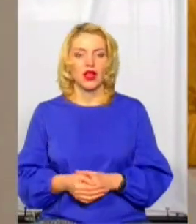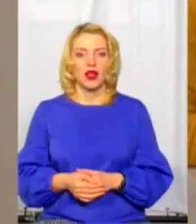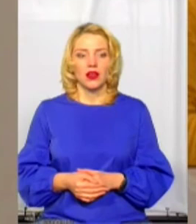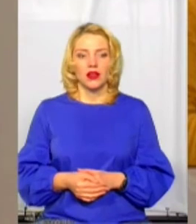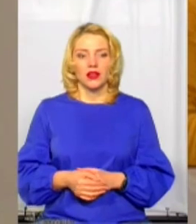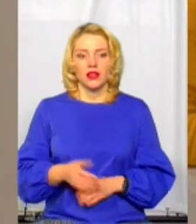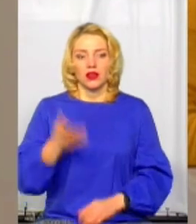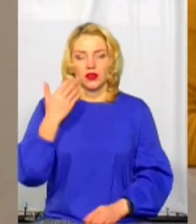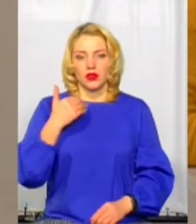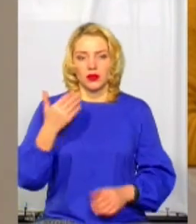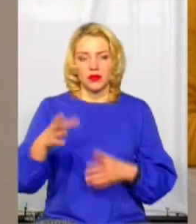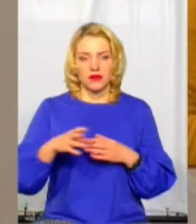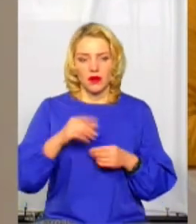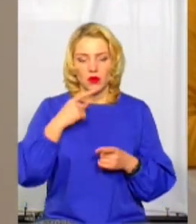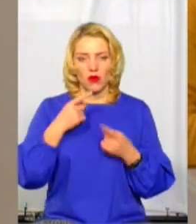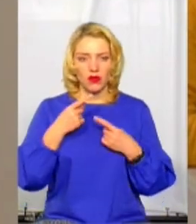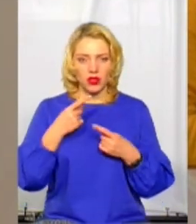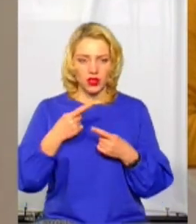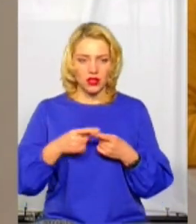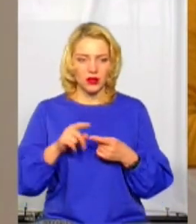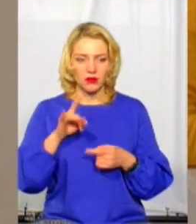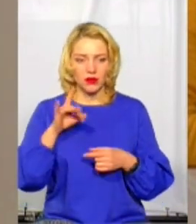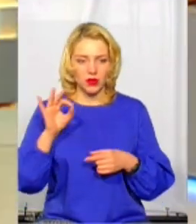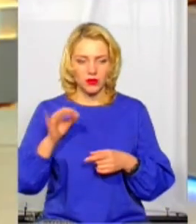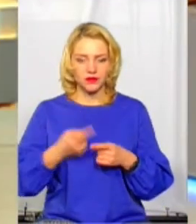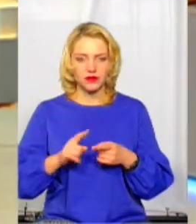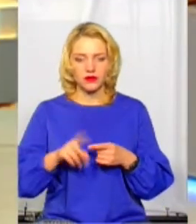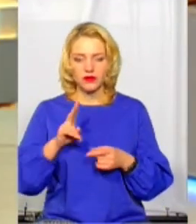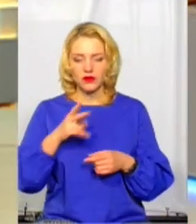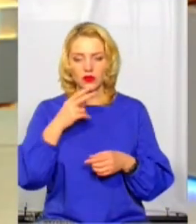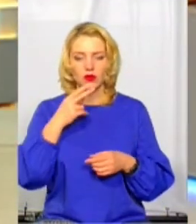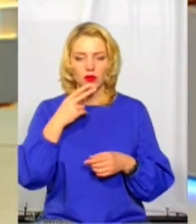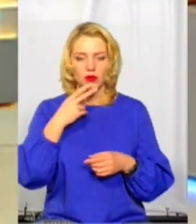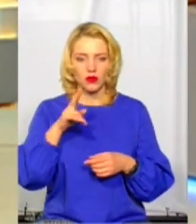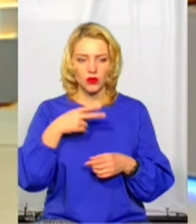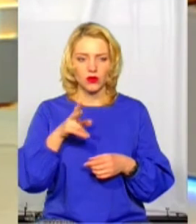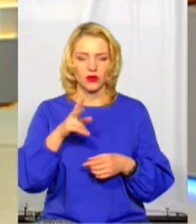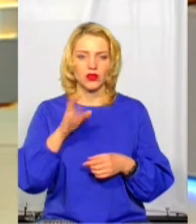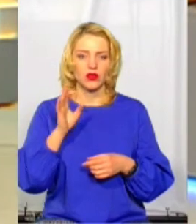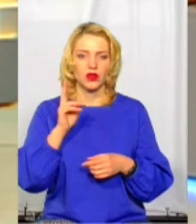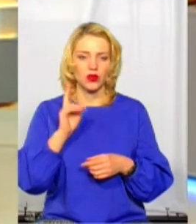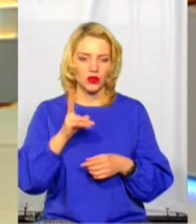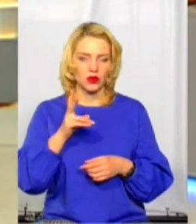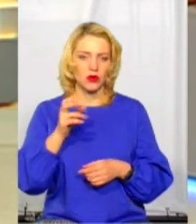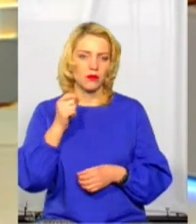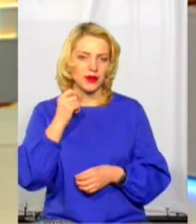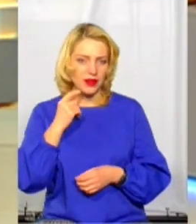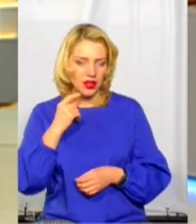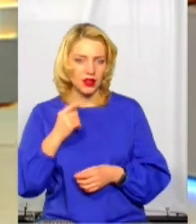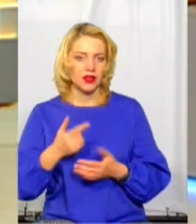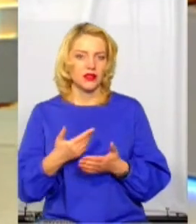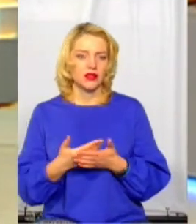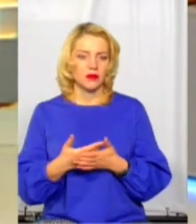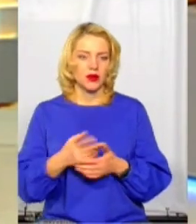Альоно, коли ми з вами ще говорили про тих, хто п'є і курить, пале і п'є, хотів виточнити на